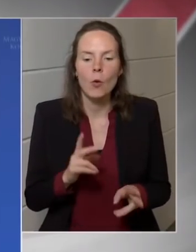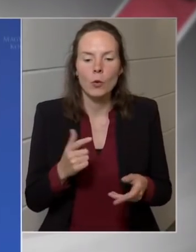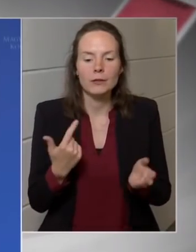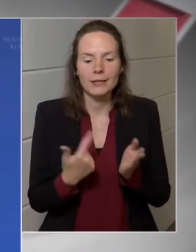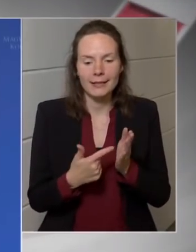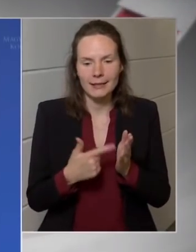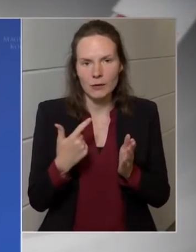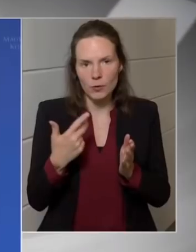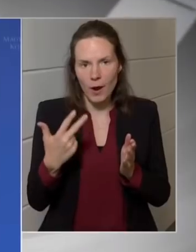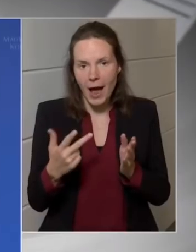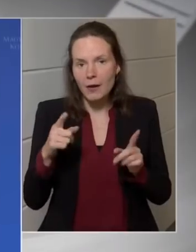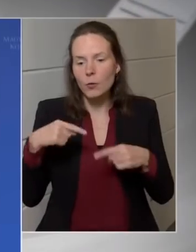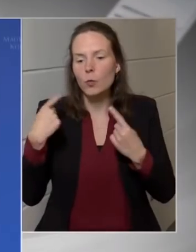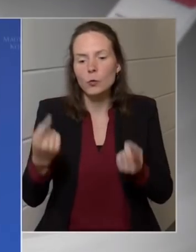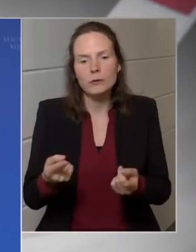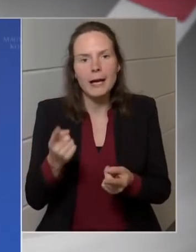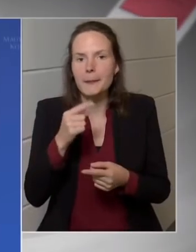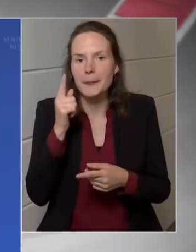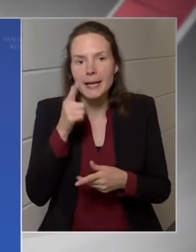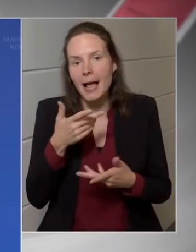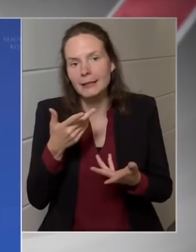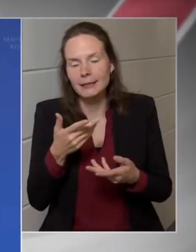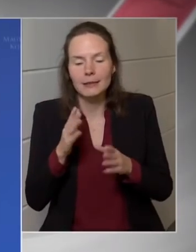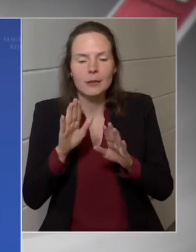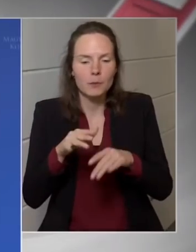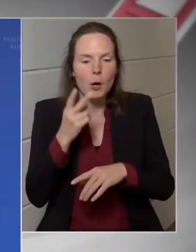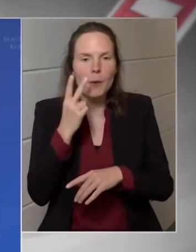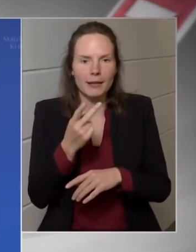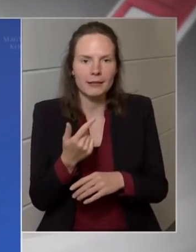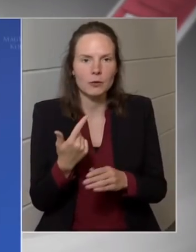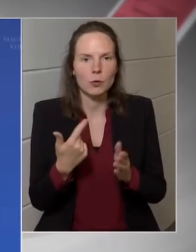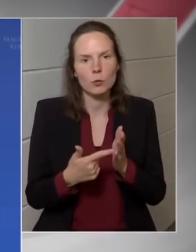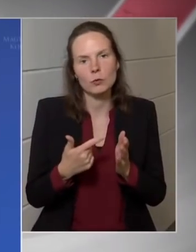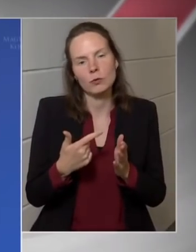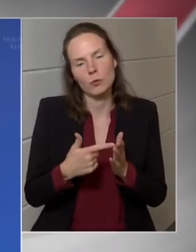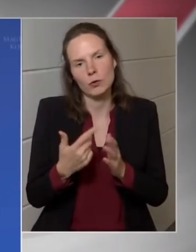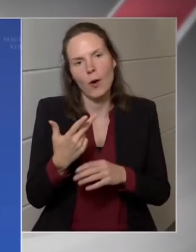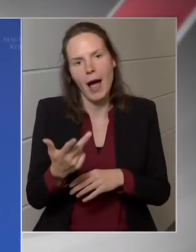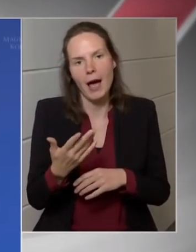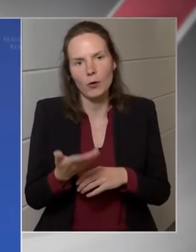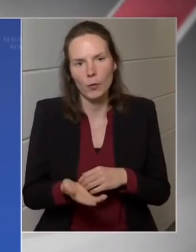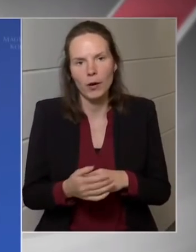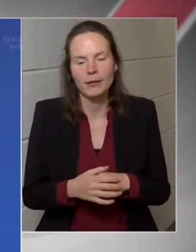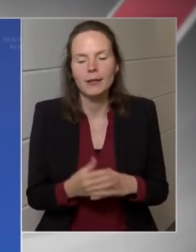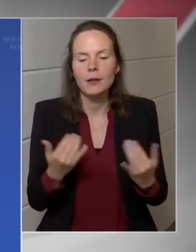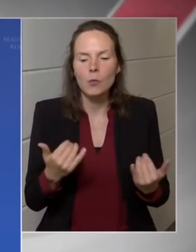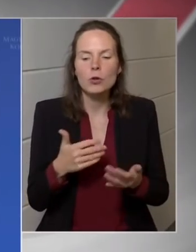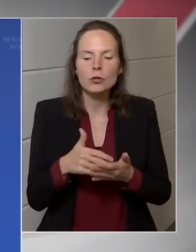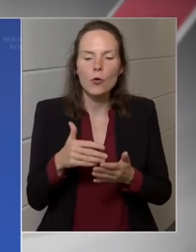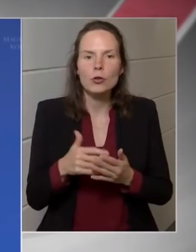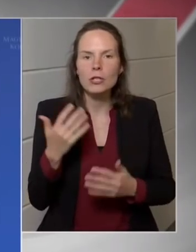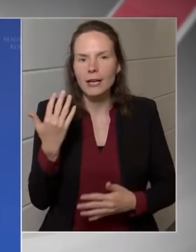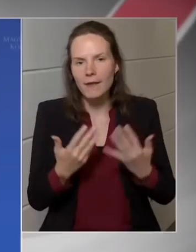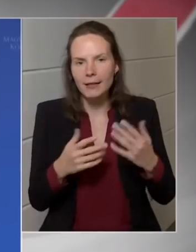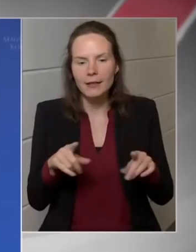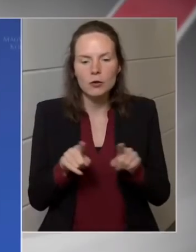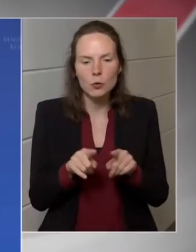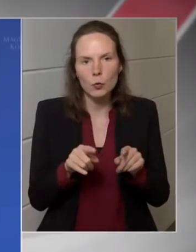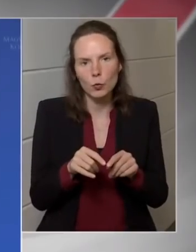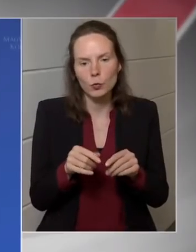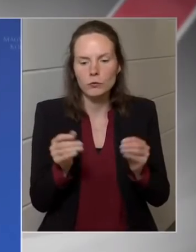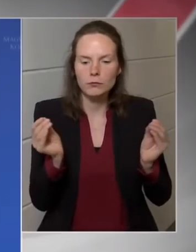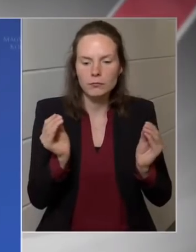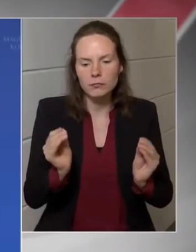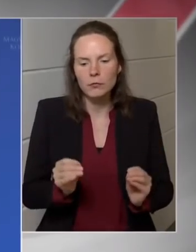mi lesz, nézzük meg majd 2023-ba. A jelen pillanatban a költségvetést úgy készítjük, hogy ugye a